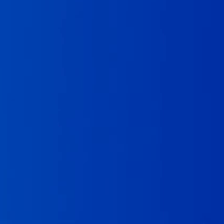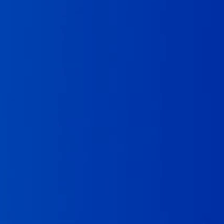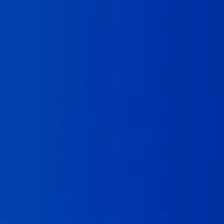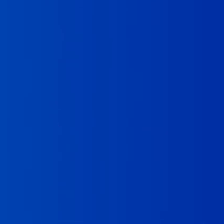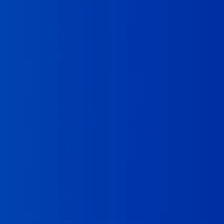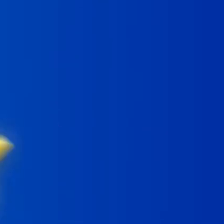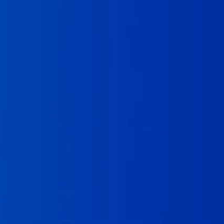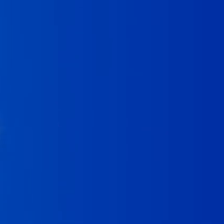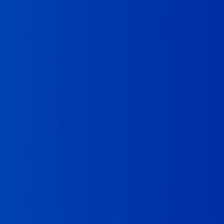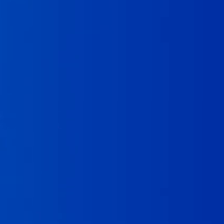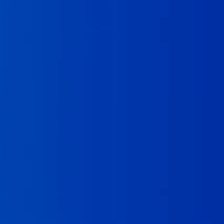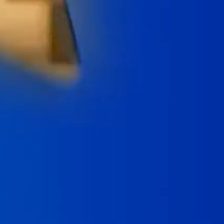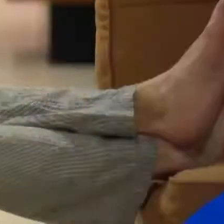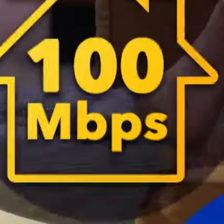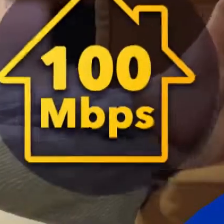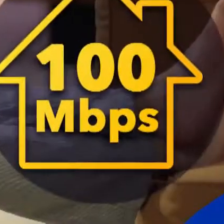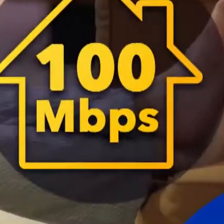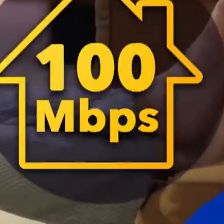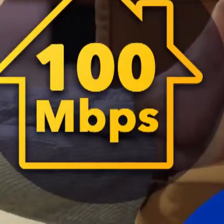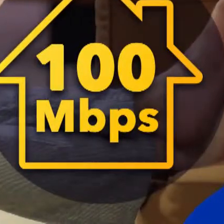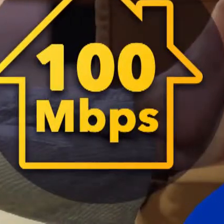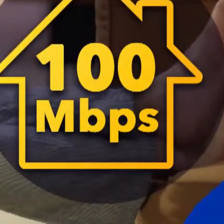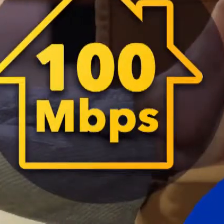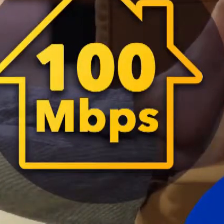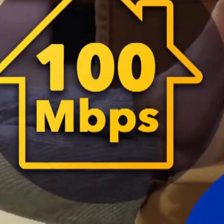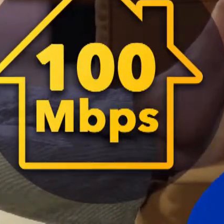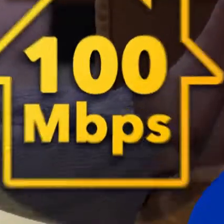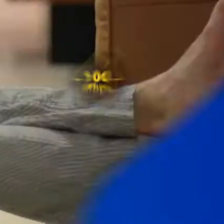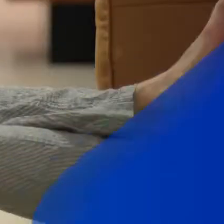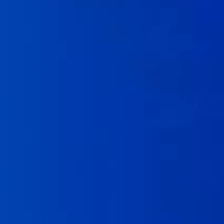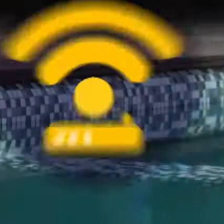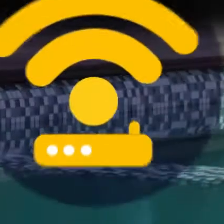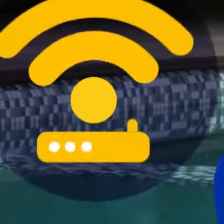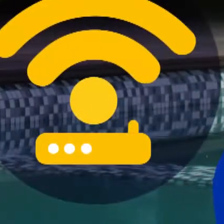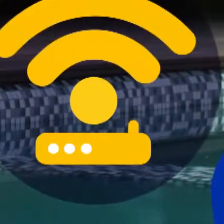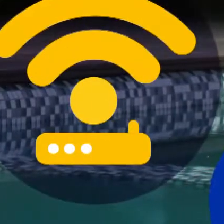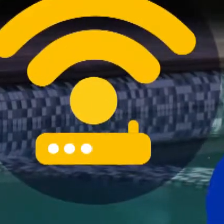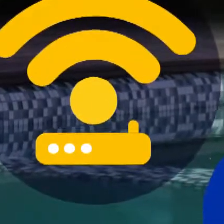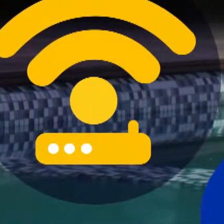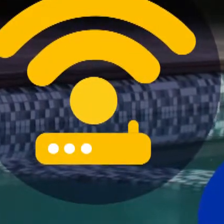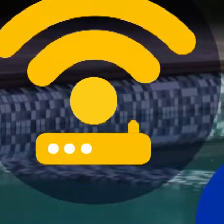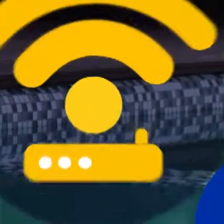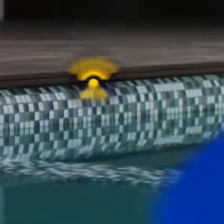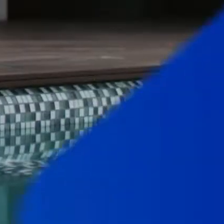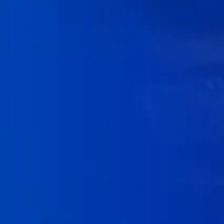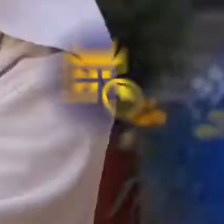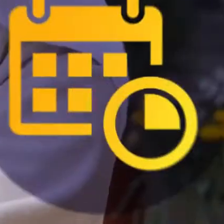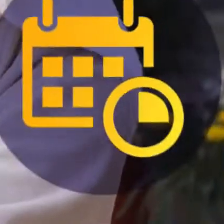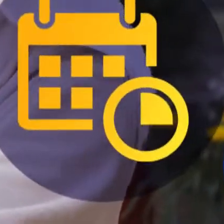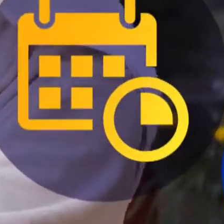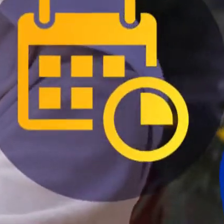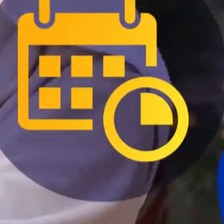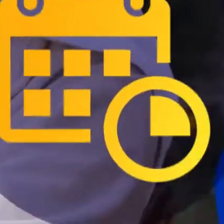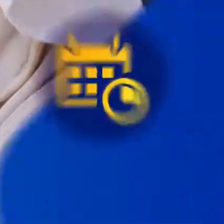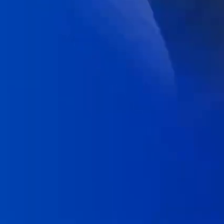Ieškote interneto su visais patogumais? Baltikum internetas – tai šimtas megabitų numiams. Wi-Fi įranga, nuotolinis aptarnavimas,